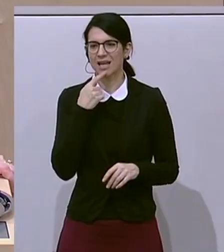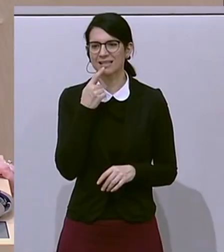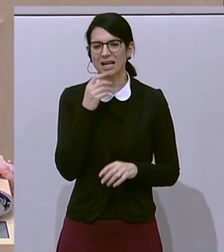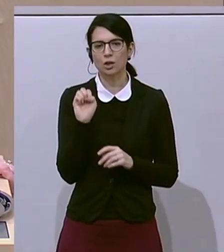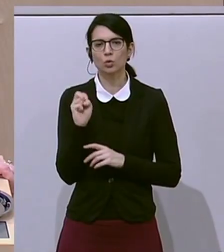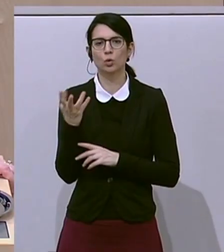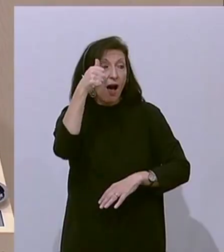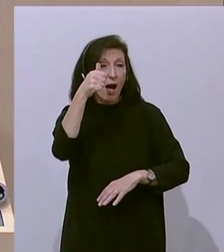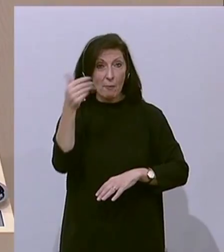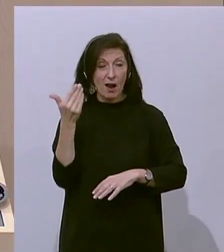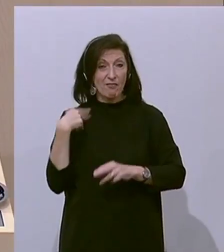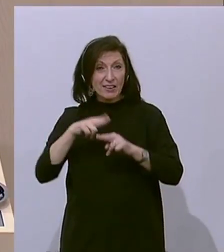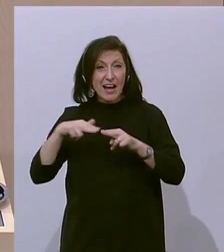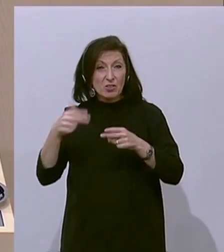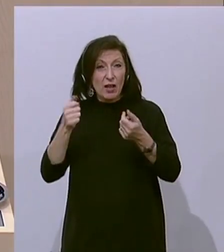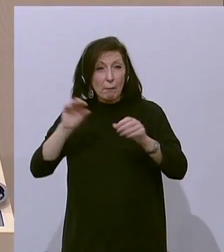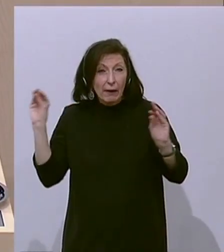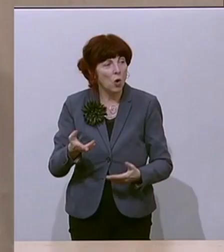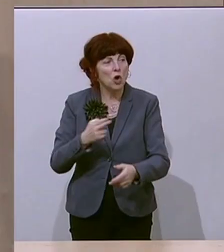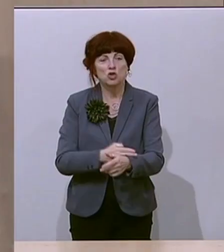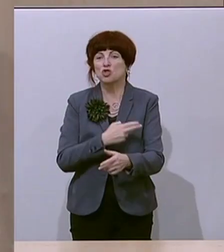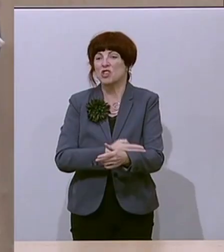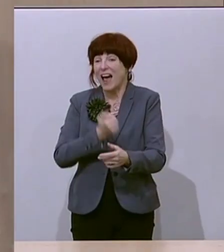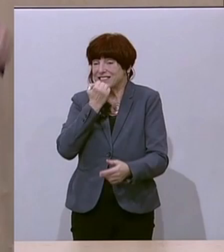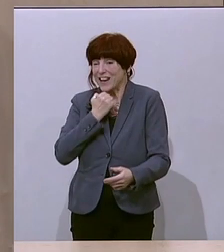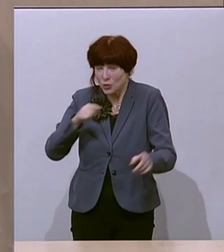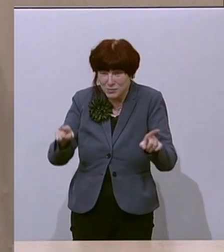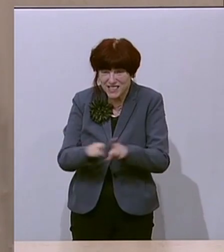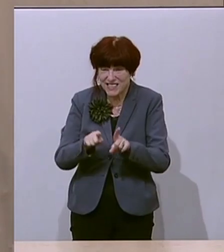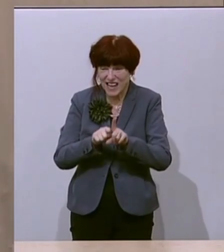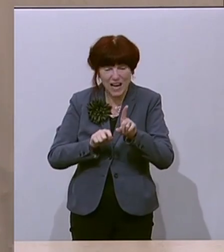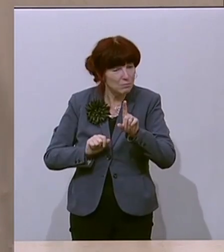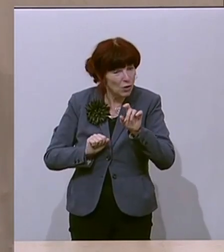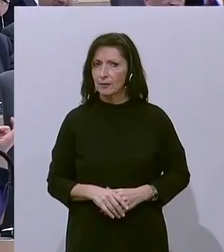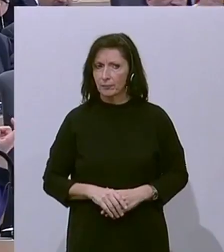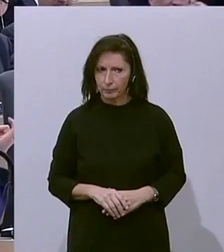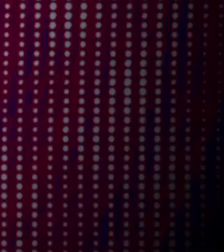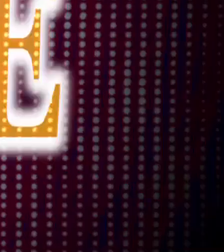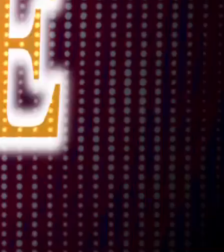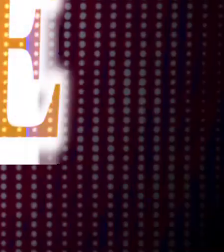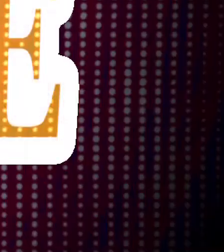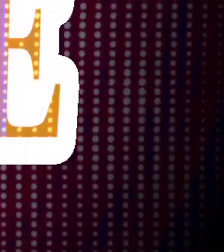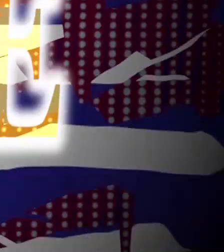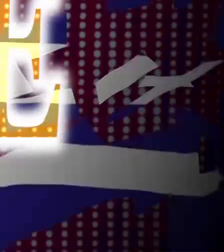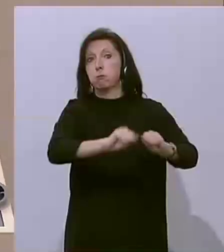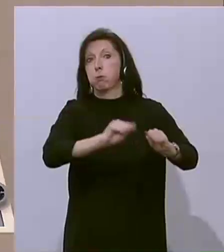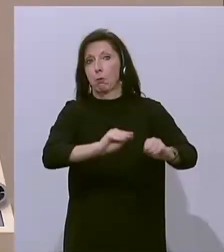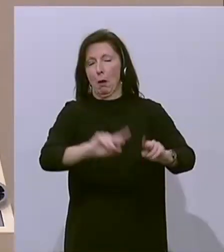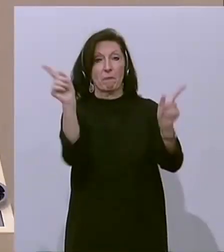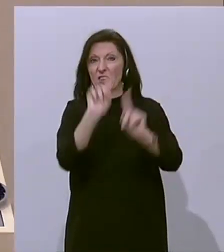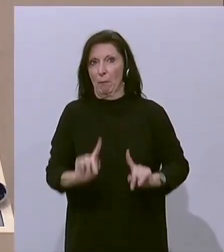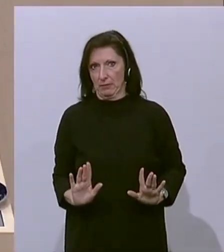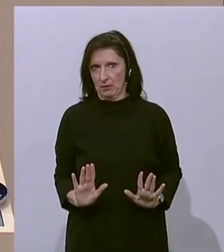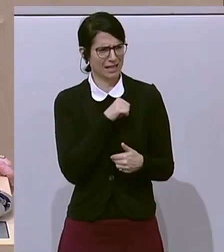hier Casino Royale Kann das alles sein? Geht man so mit meinem Steuergeld um? Ja Casino Royale Wie